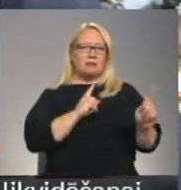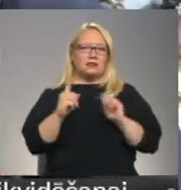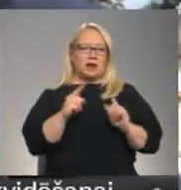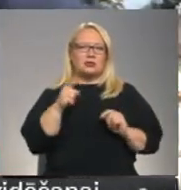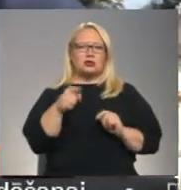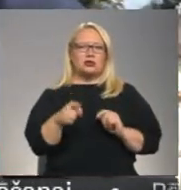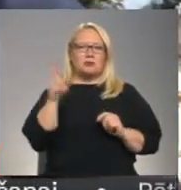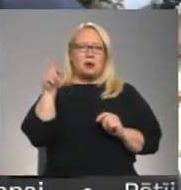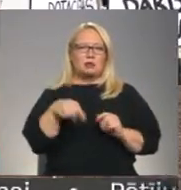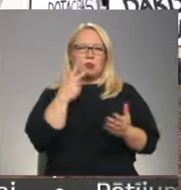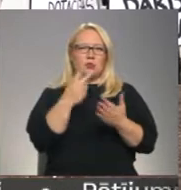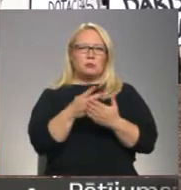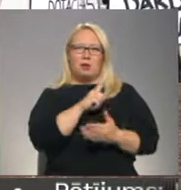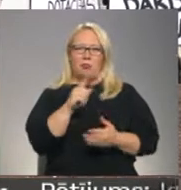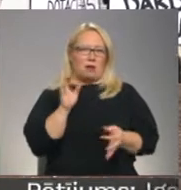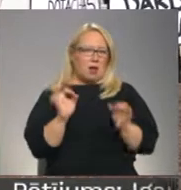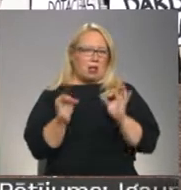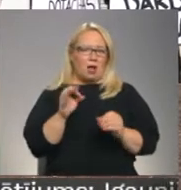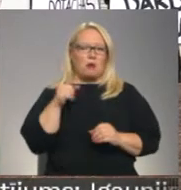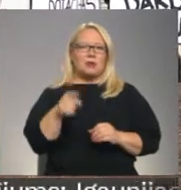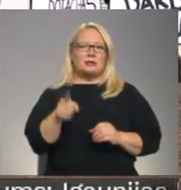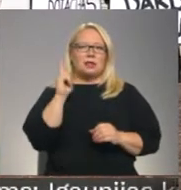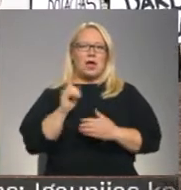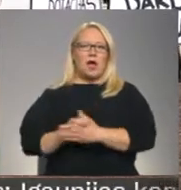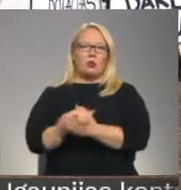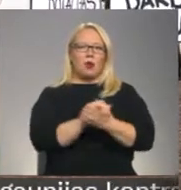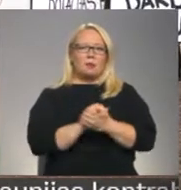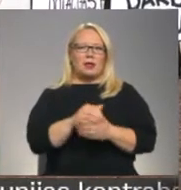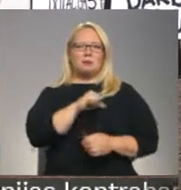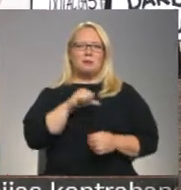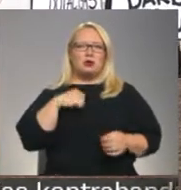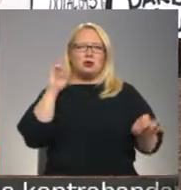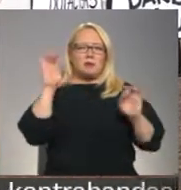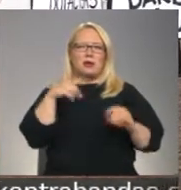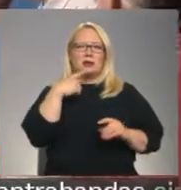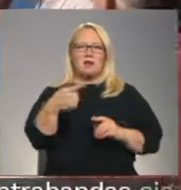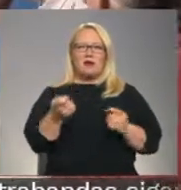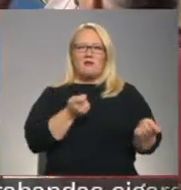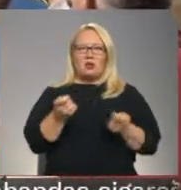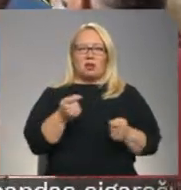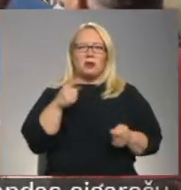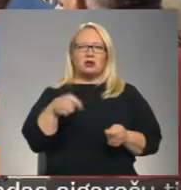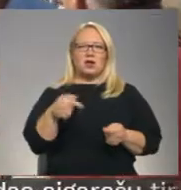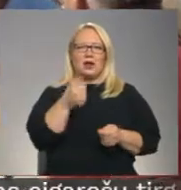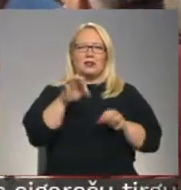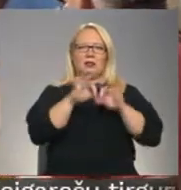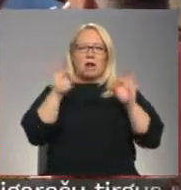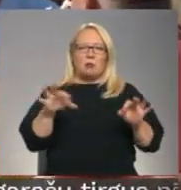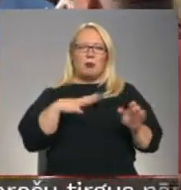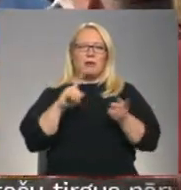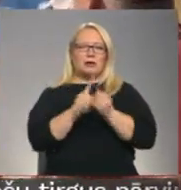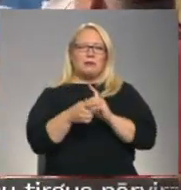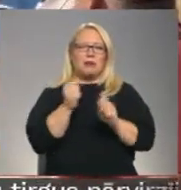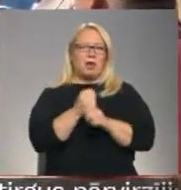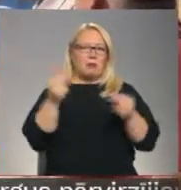prasības uzskata par nereālām, un šis pikets esot tikai ar otbiedrības pašsaklām. Kā min vadība šī gada sākumā tika veikts izmaiņas darba līgumos,